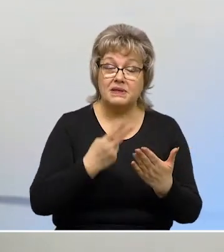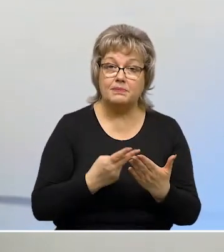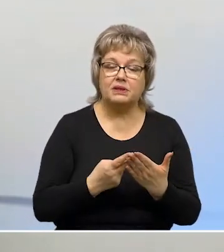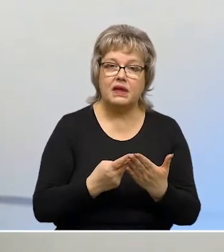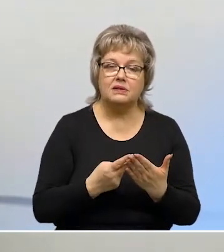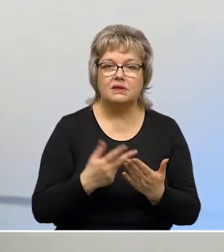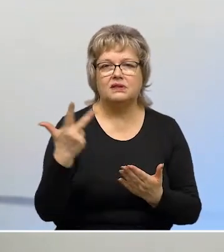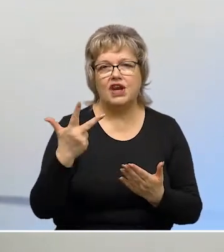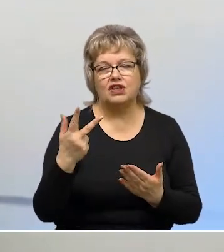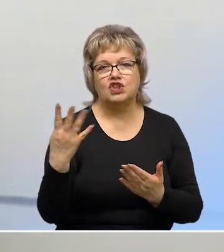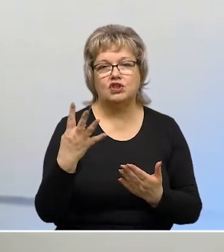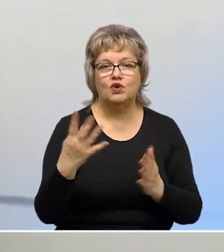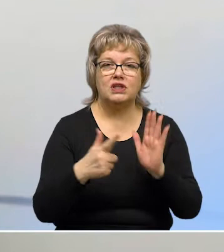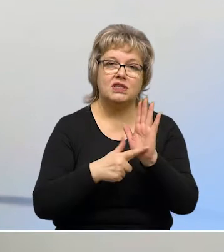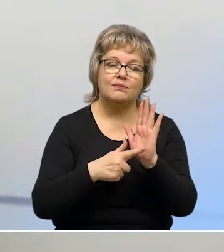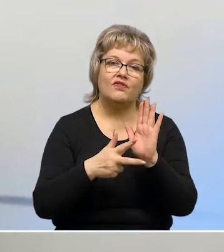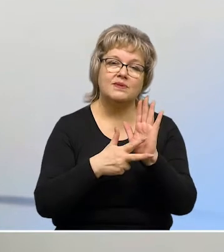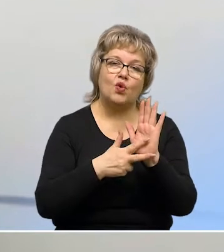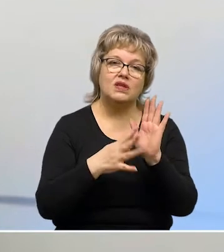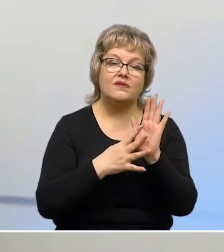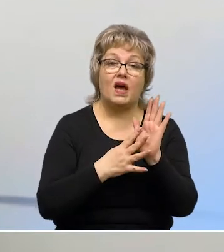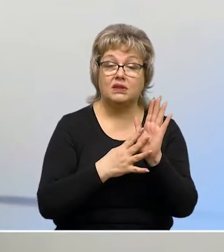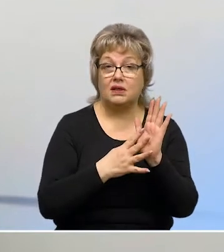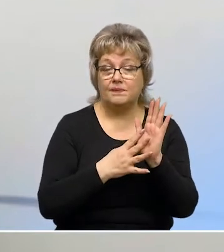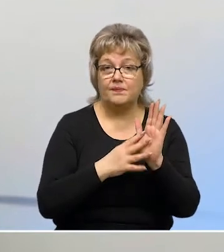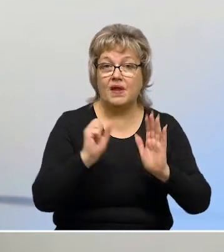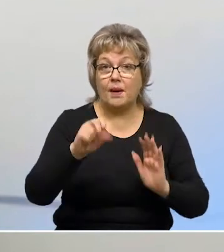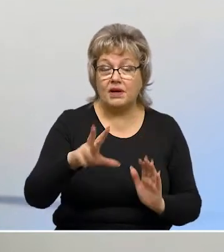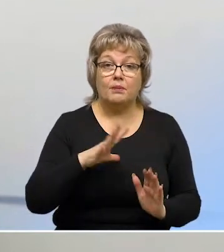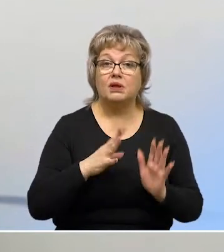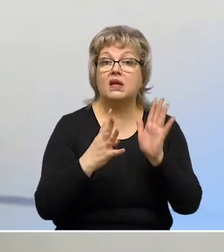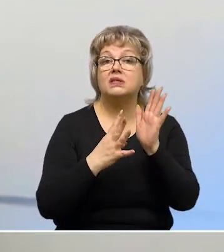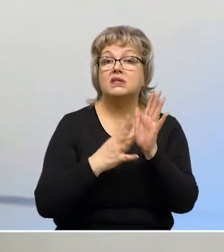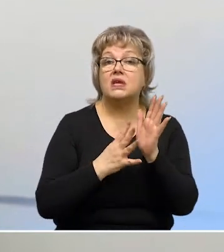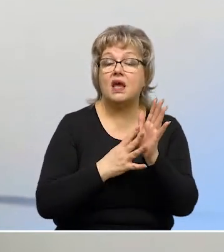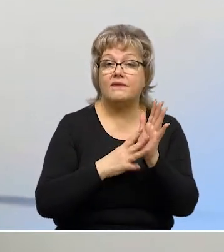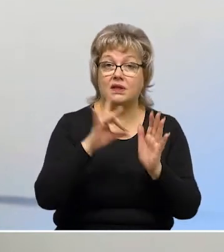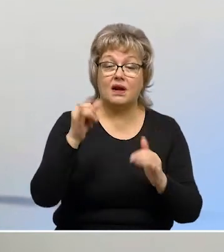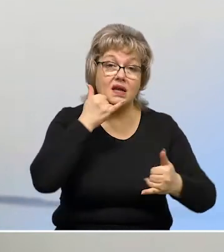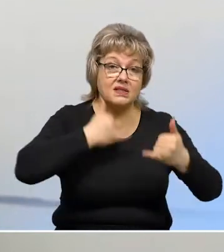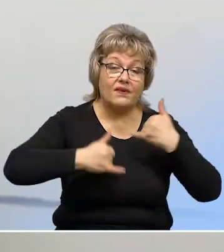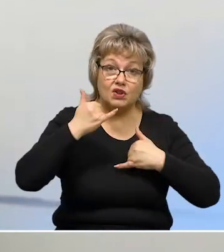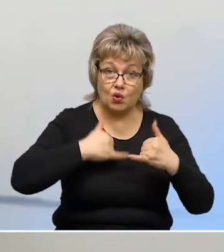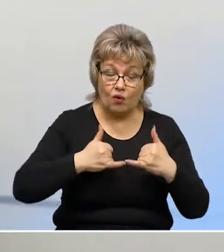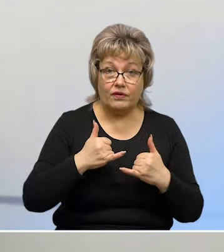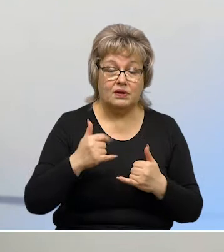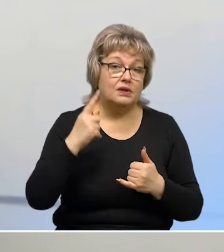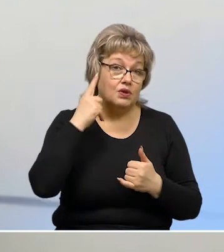посмотреть там 3-е, 6-е, 7-е, 8-е, 9-е, то 9-го было сразу 9 звонков. Ну, есть